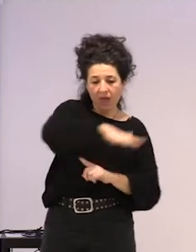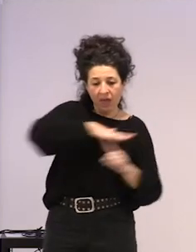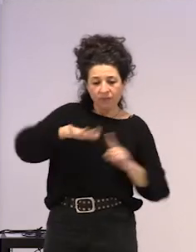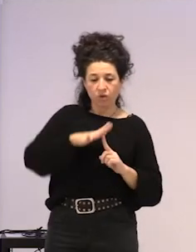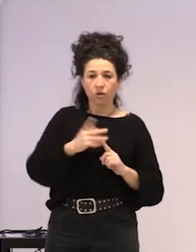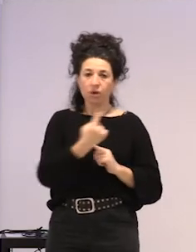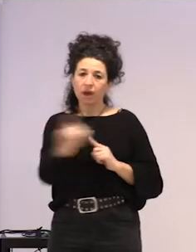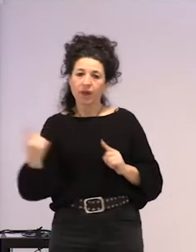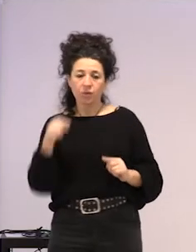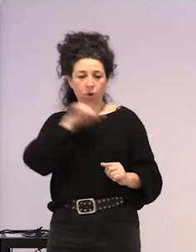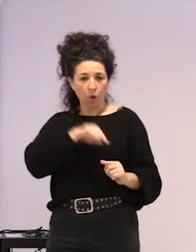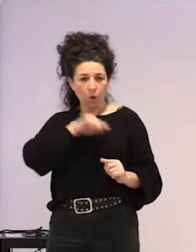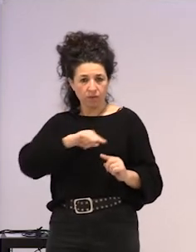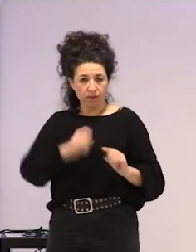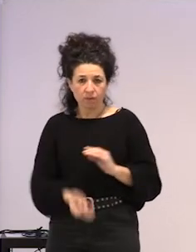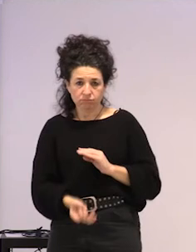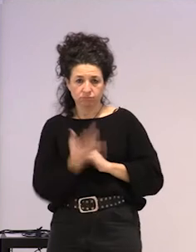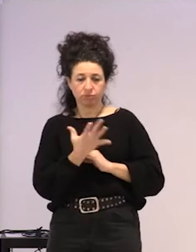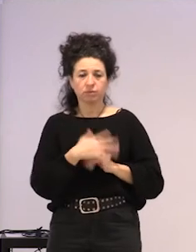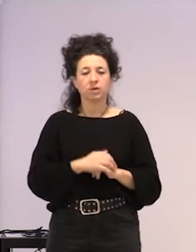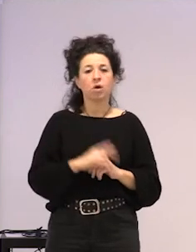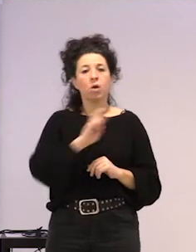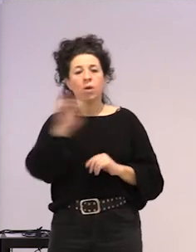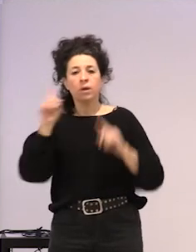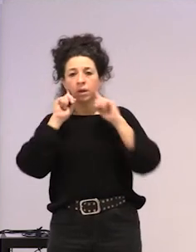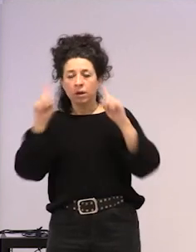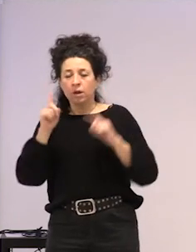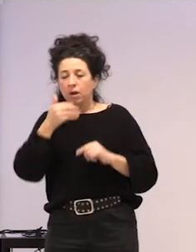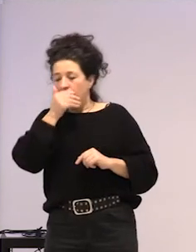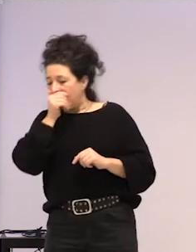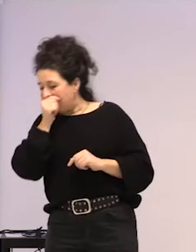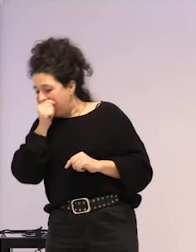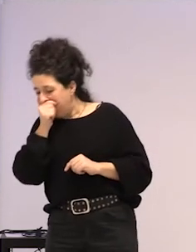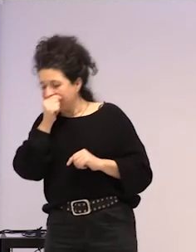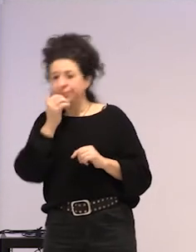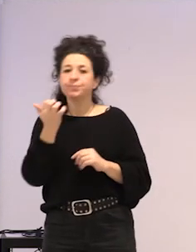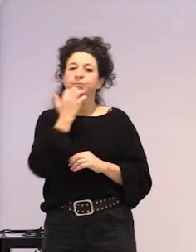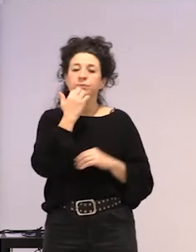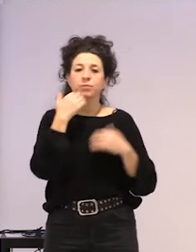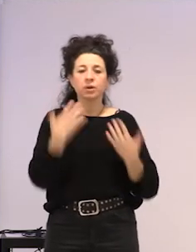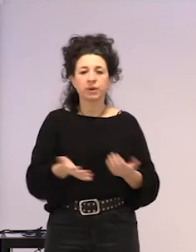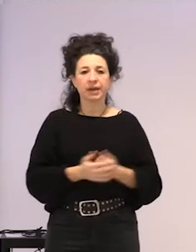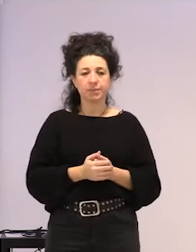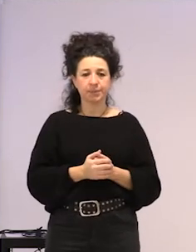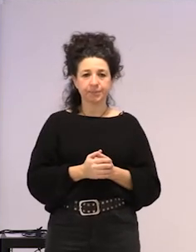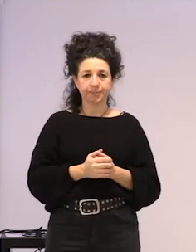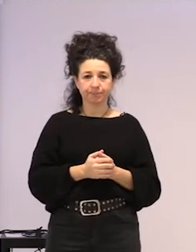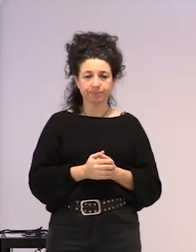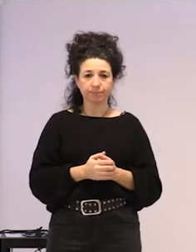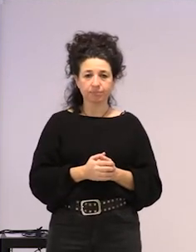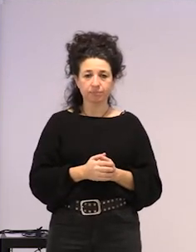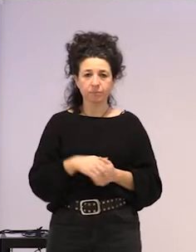litzateke. Beste kasu batzuetan, adibidez, ama guraso bakarren